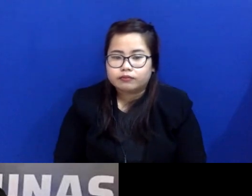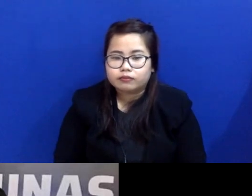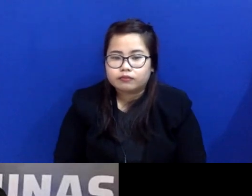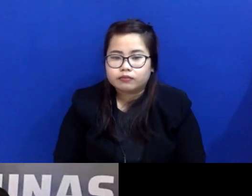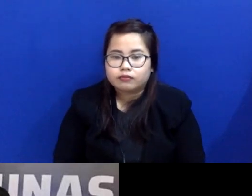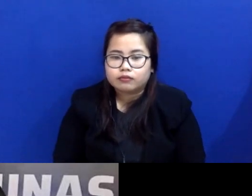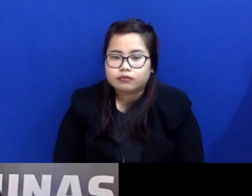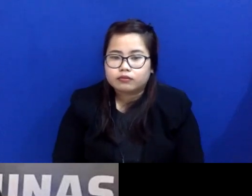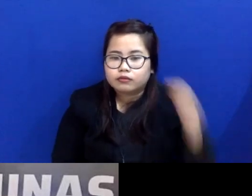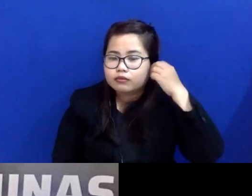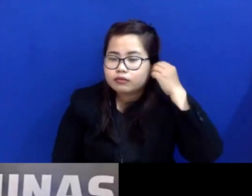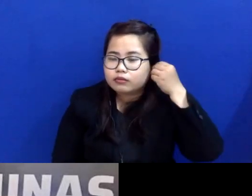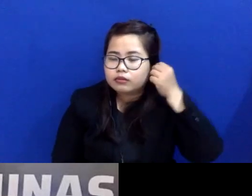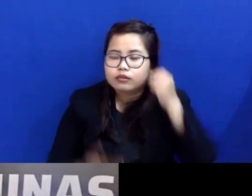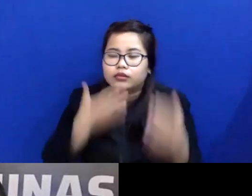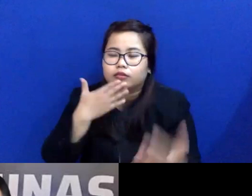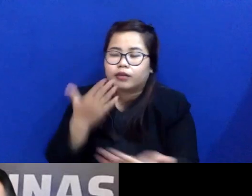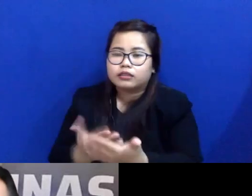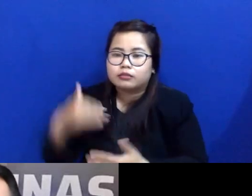Terima kasih Mbak Riesta.